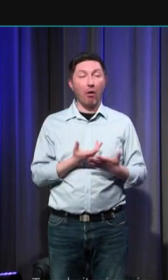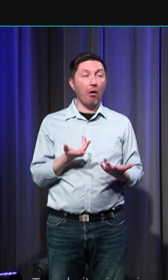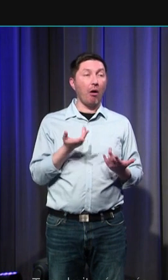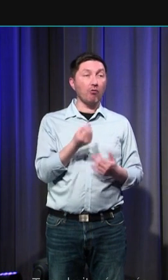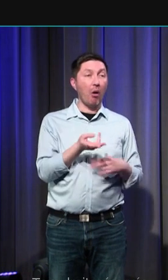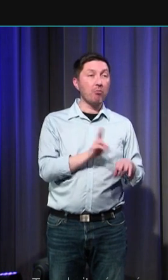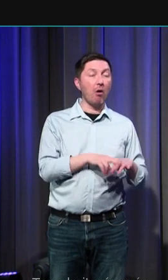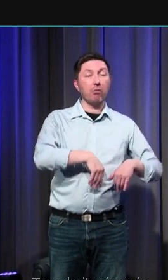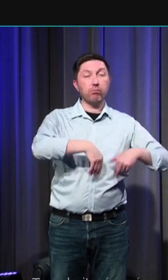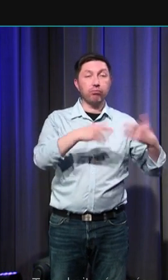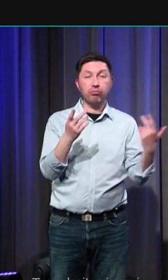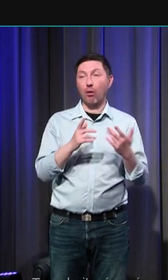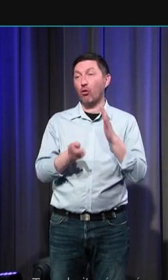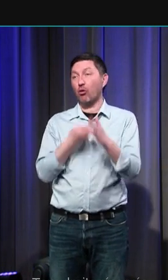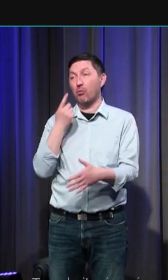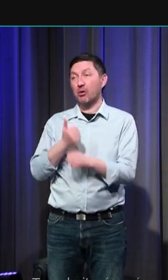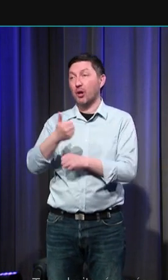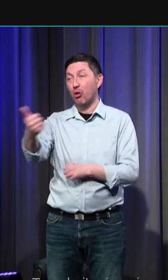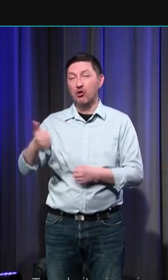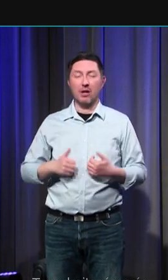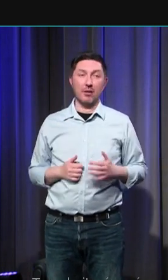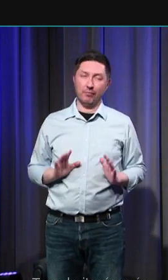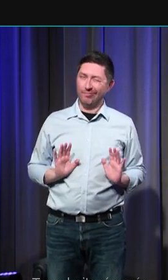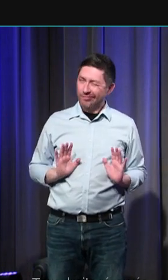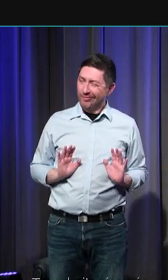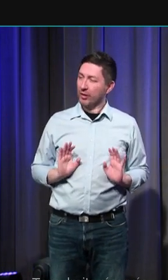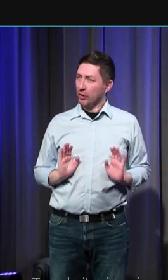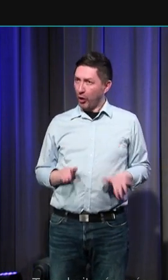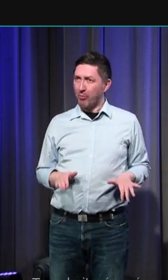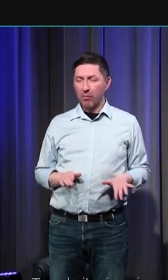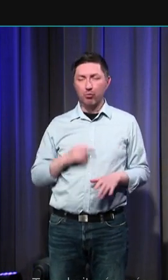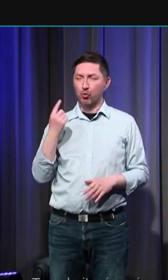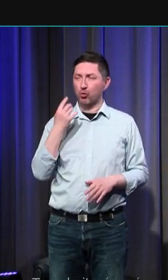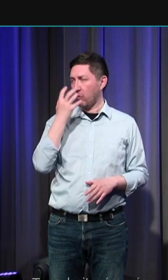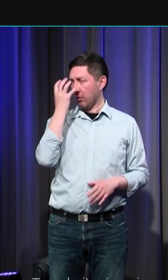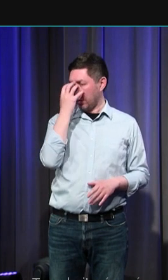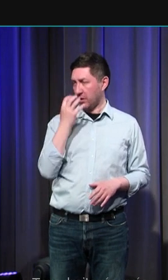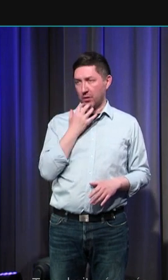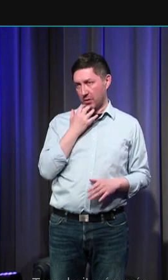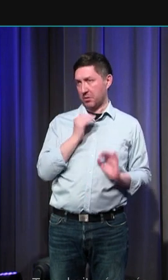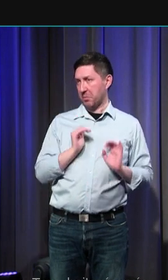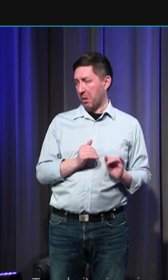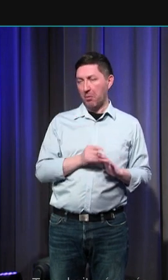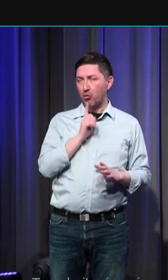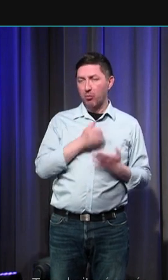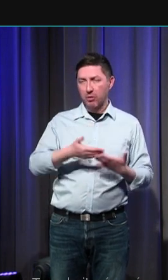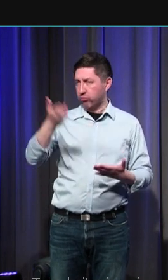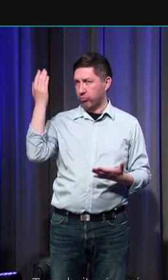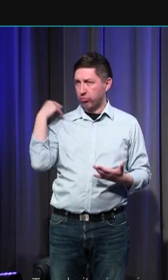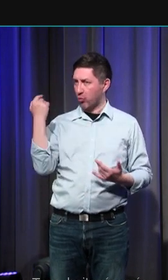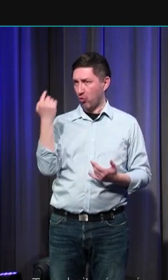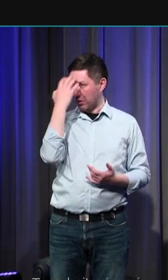autre l'année prochaine on s'aperçoit que c'est toujours un drame quelle que soit la période et quelles que soient